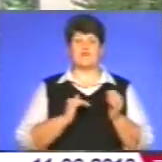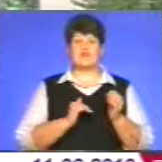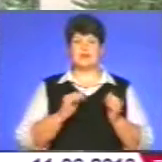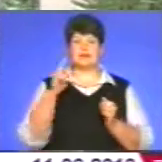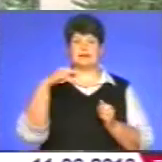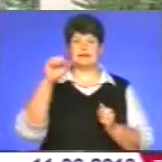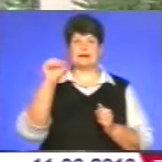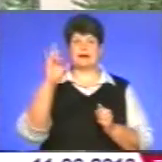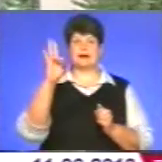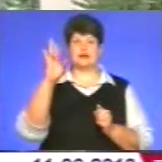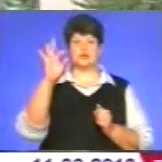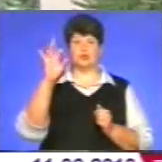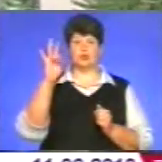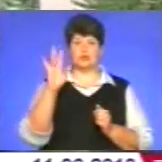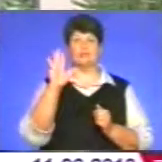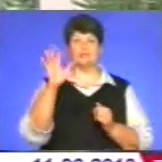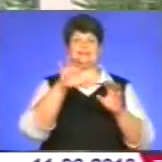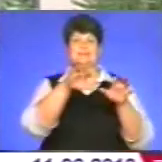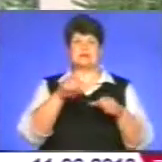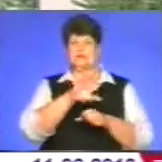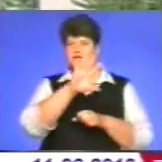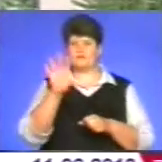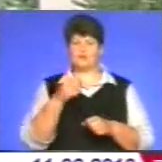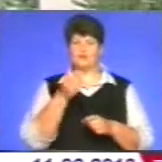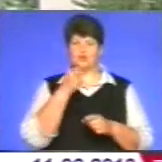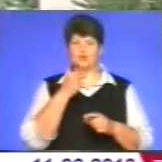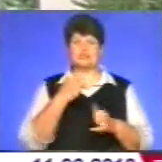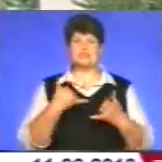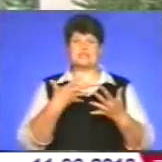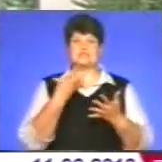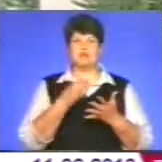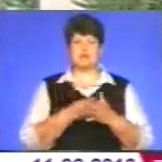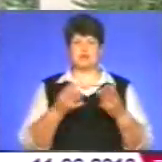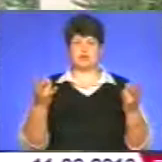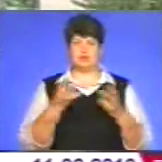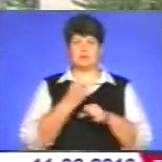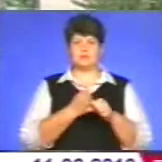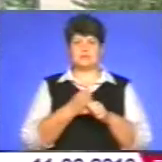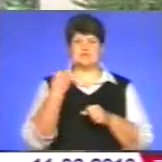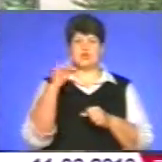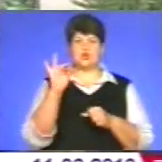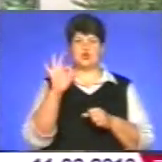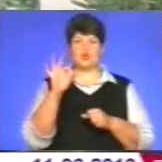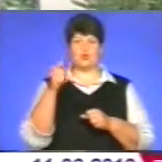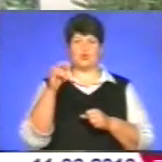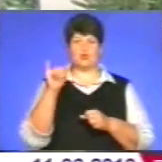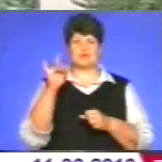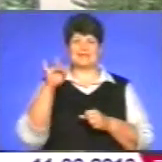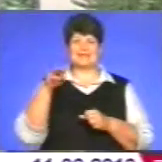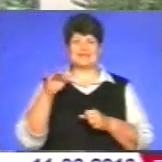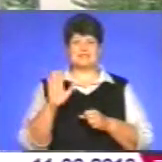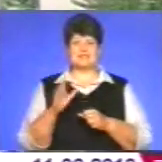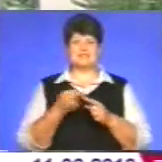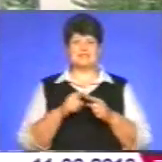забирати всю продукцію для своїх потреб, тобто для виробництва йогуртів, іншої продукції. І це є надзвичайно